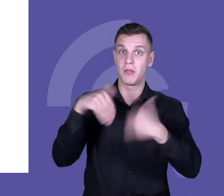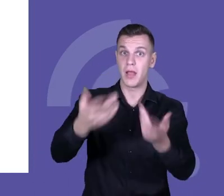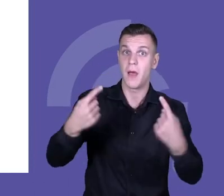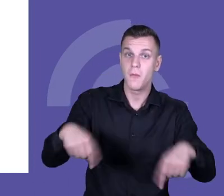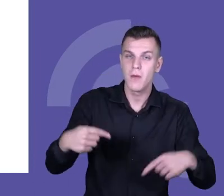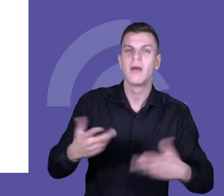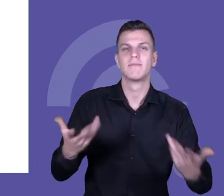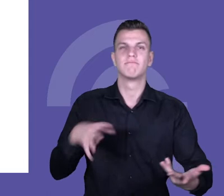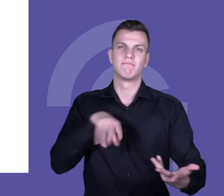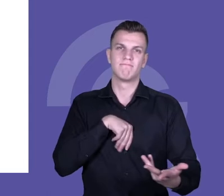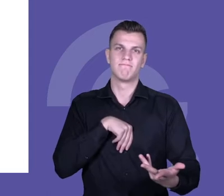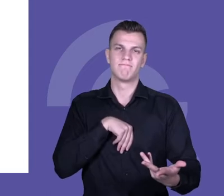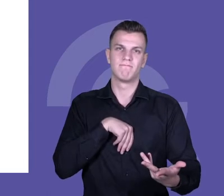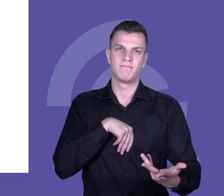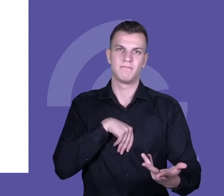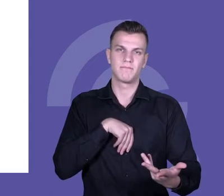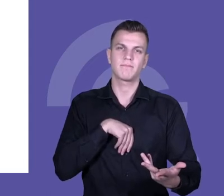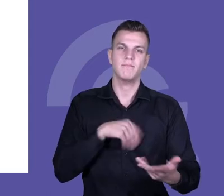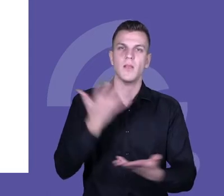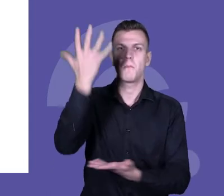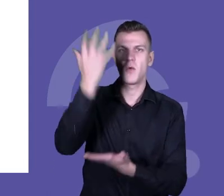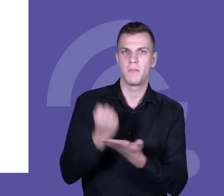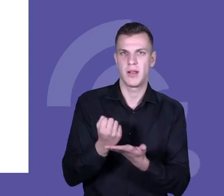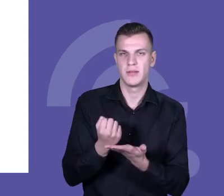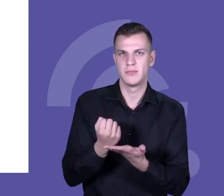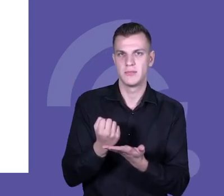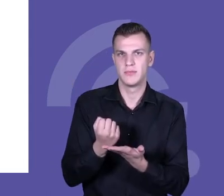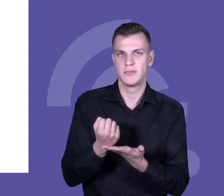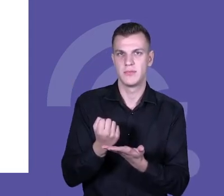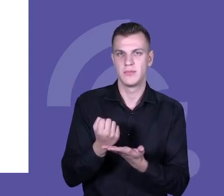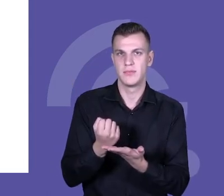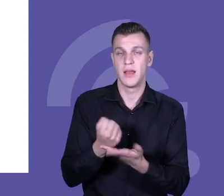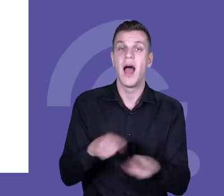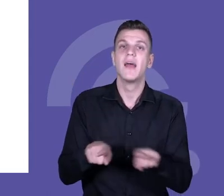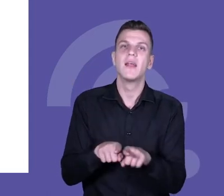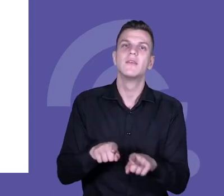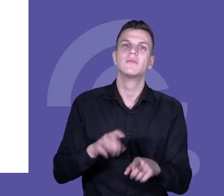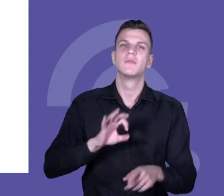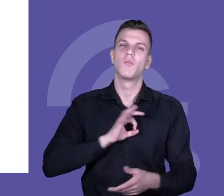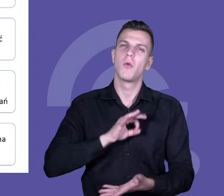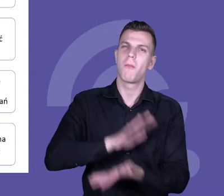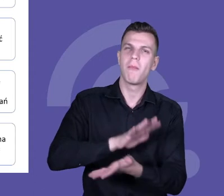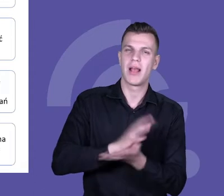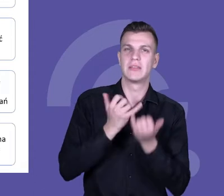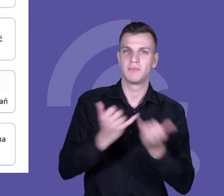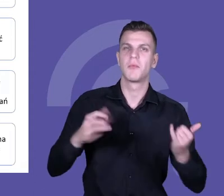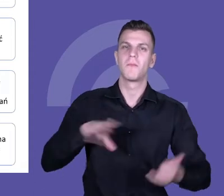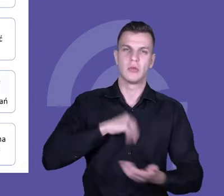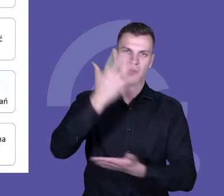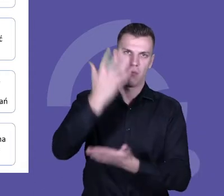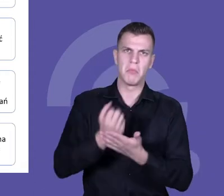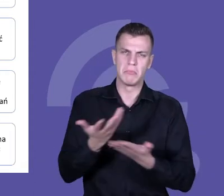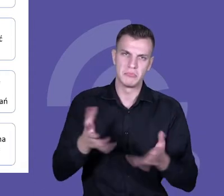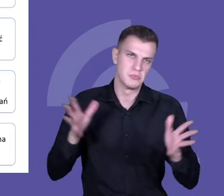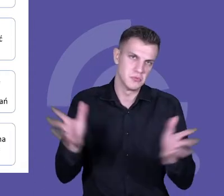dostępny do pobrania. Można też nasze publikacje pobierać. Serdecznie zapraszam. Jak Państwo